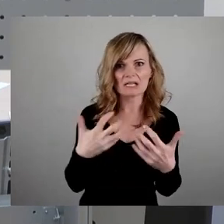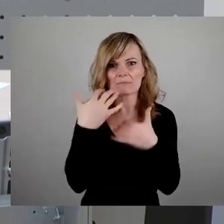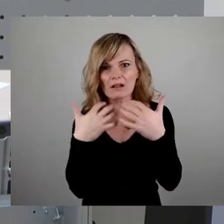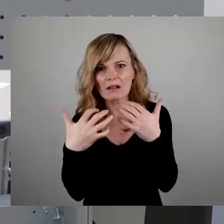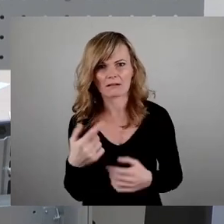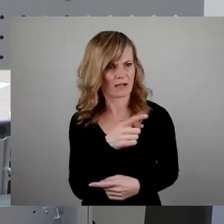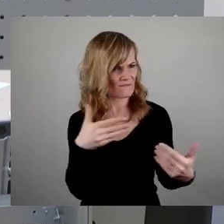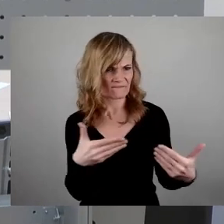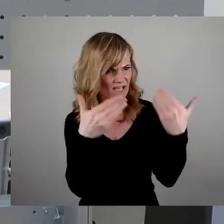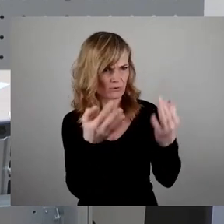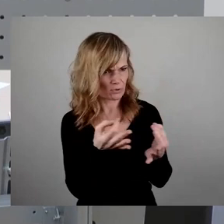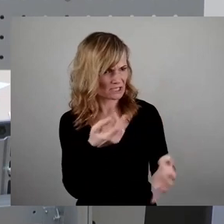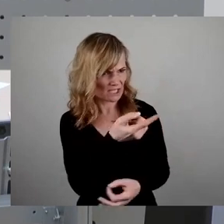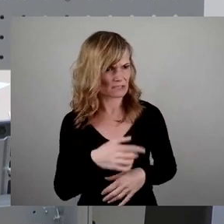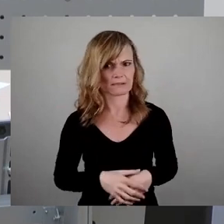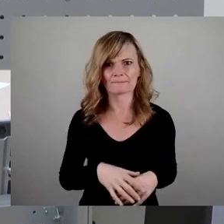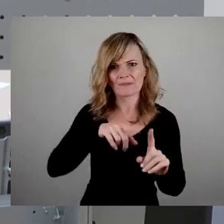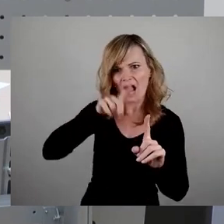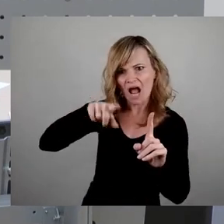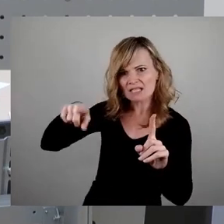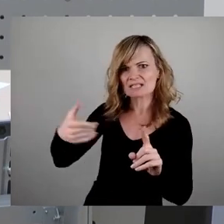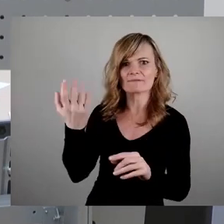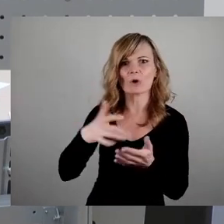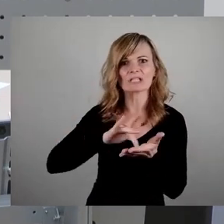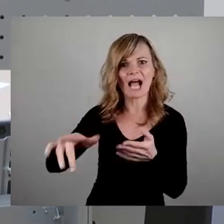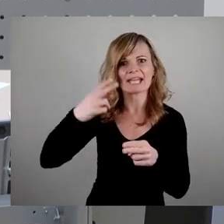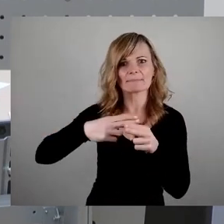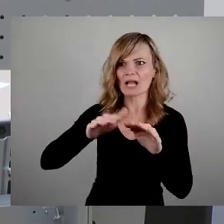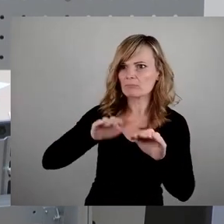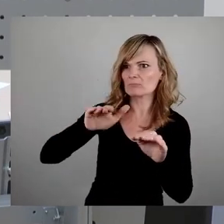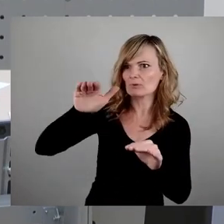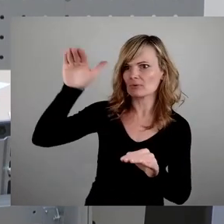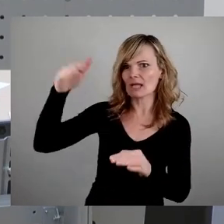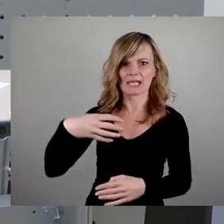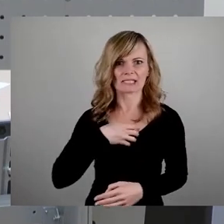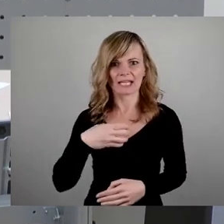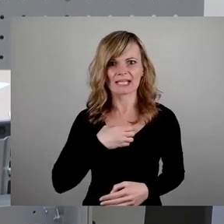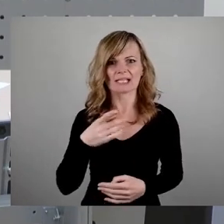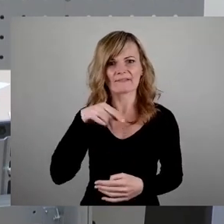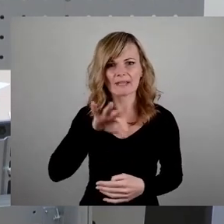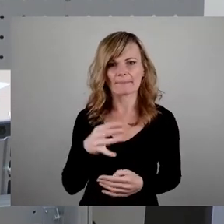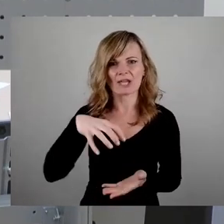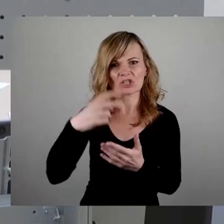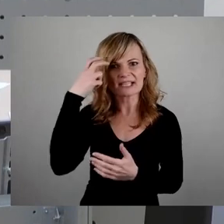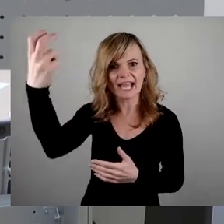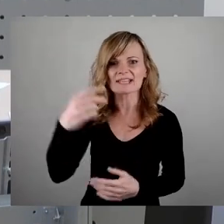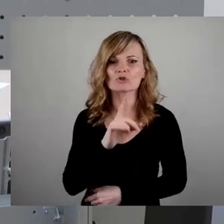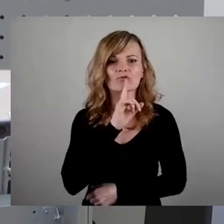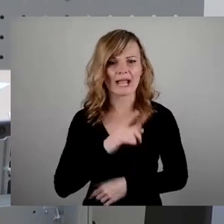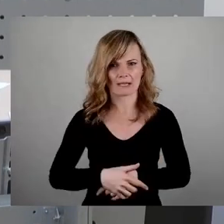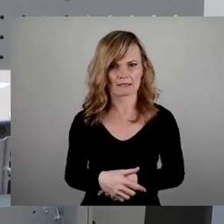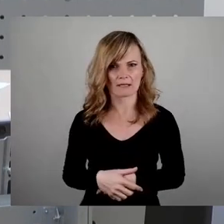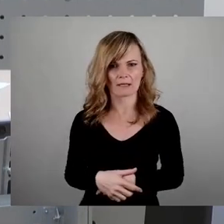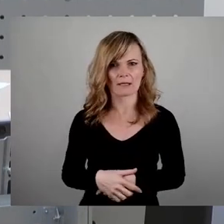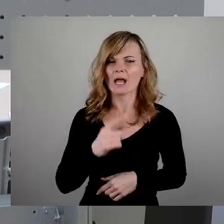Die Aktien von Rheinmetall steigen, Dresdner FDP-Stadträte schweigen. Aber was unterscheidet denn eine Taurus